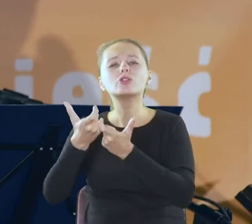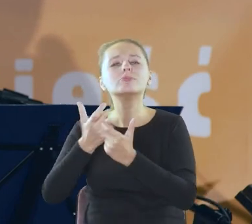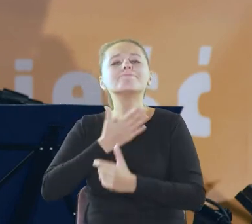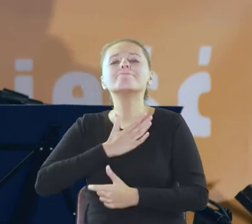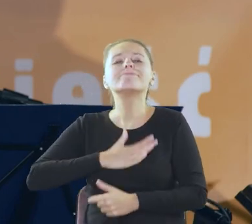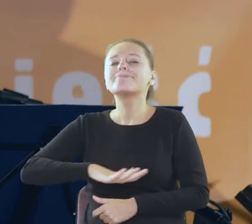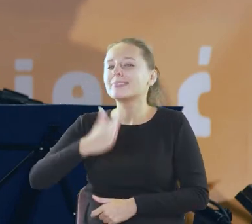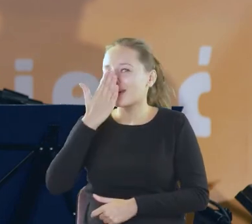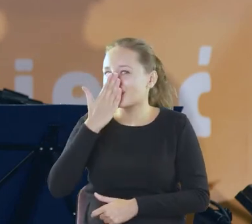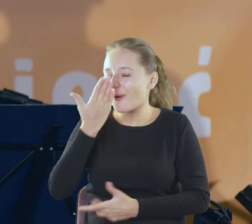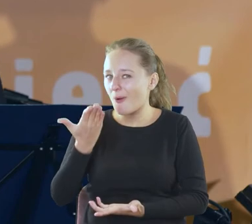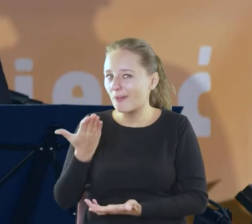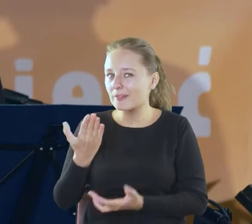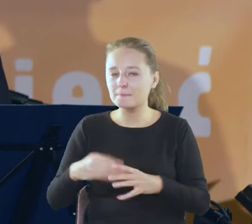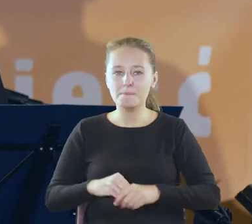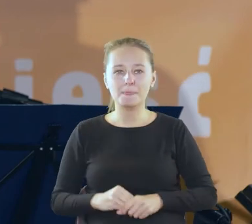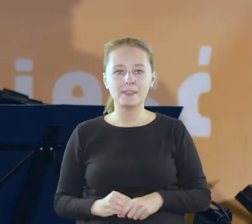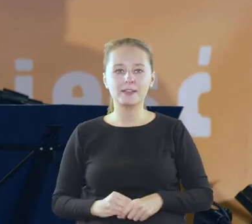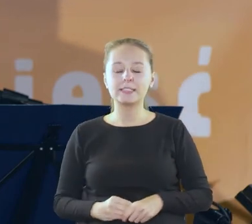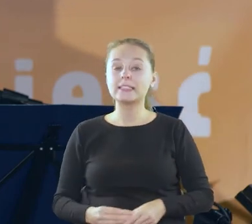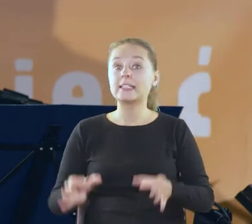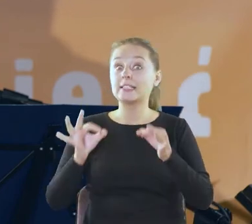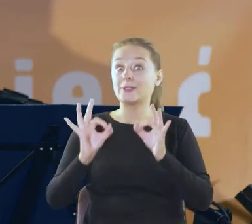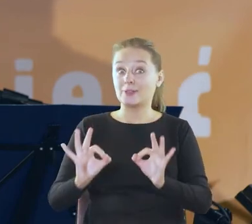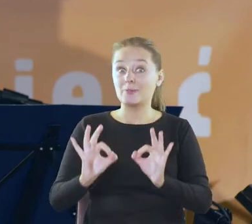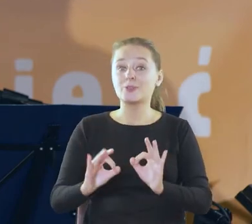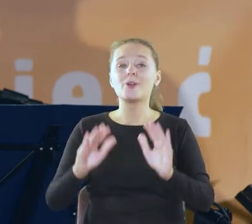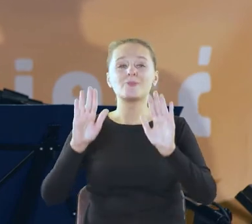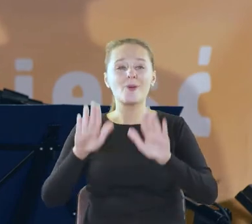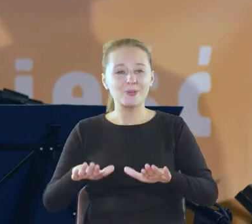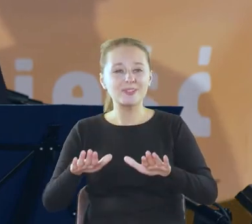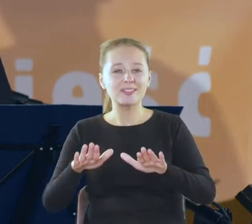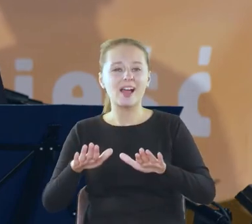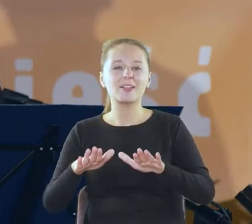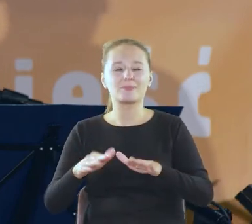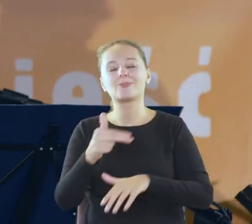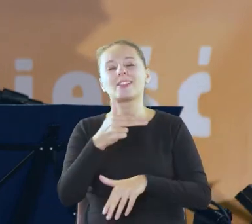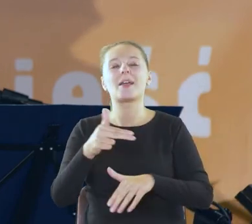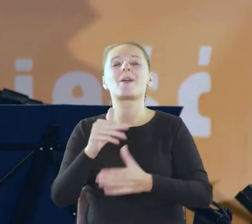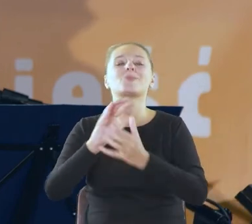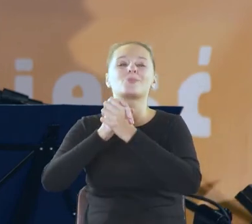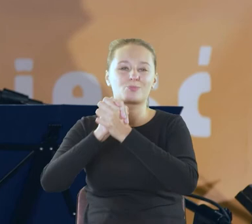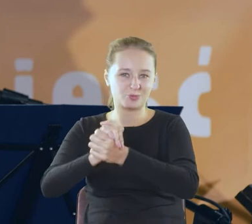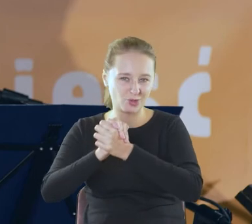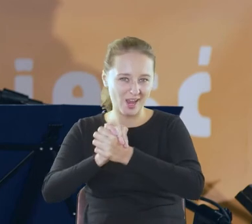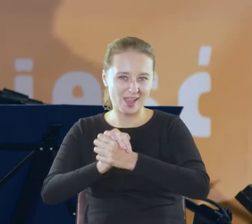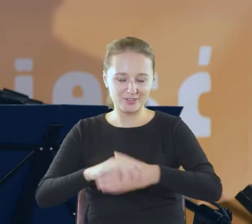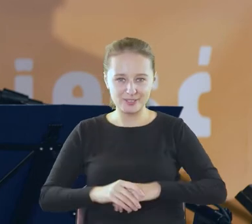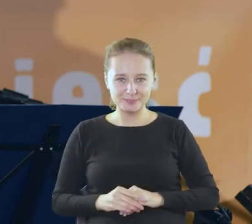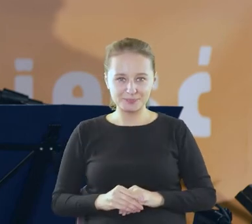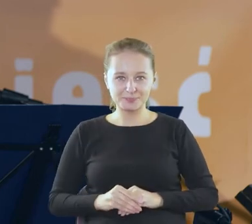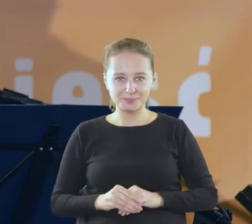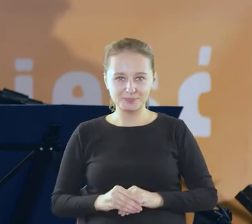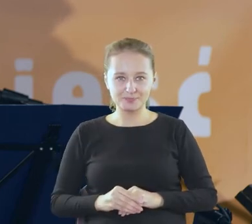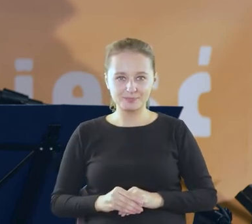na poziomie wysokiej przyzwoitości jednak niech to będzie że o przyjaźni niech to będzie